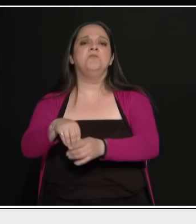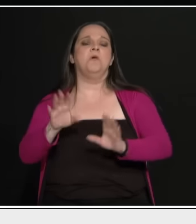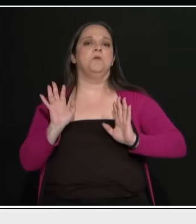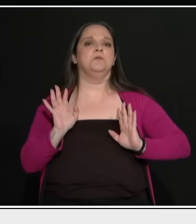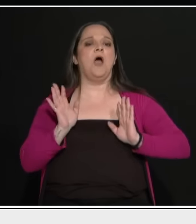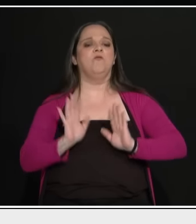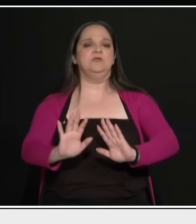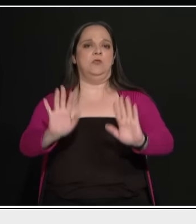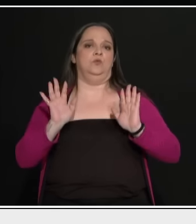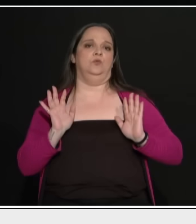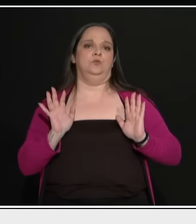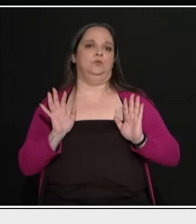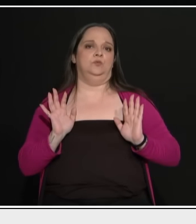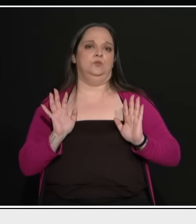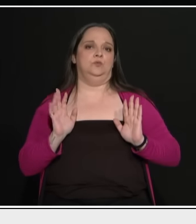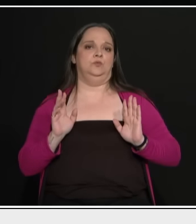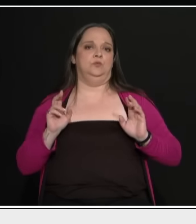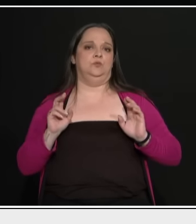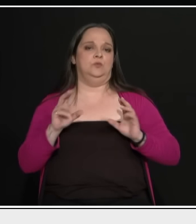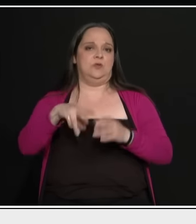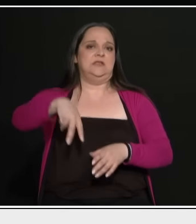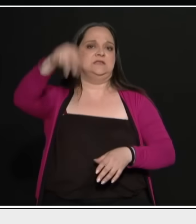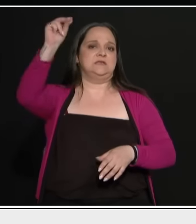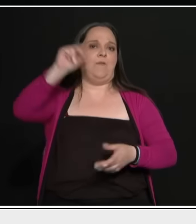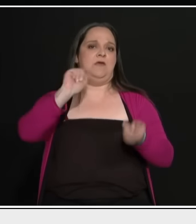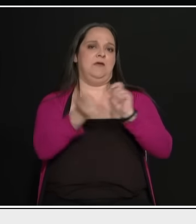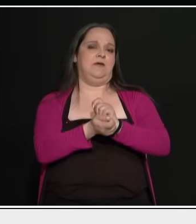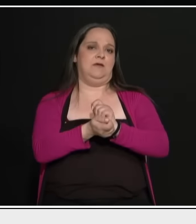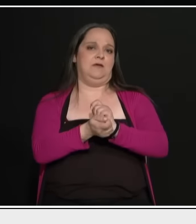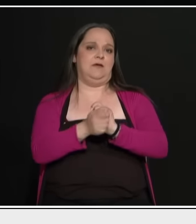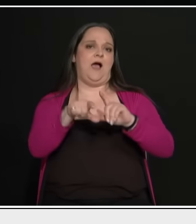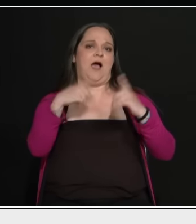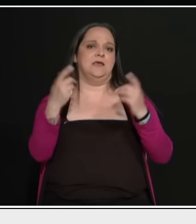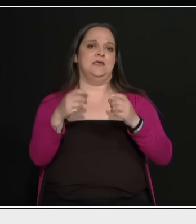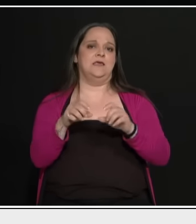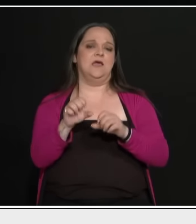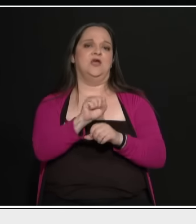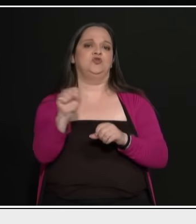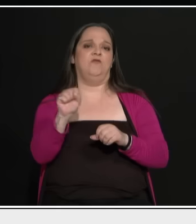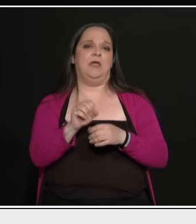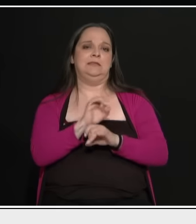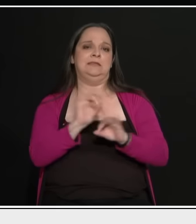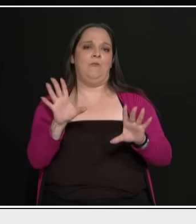Αφήνουνε το πράγμα. Έκανε τζαμί την Αγία Σοφιά. Κουνούπι δεν.